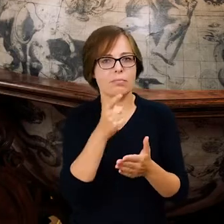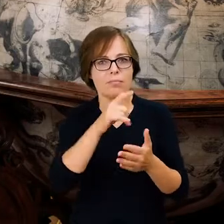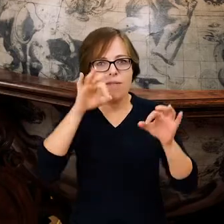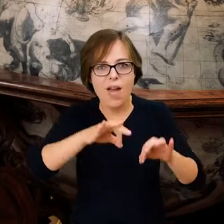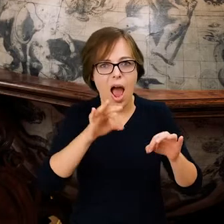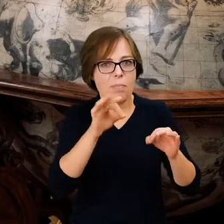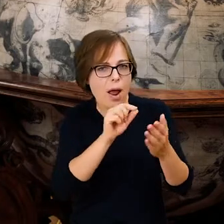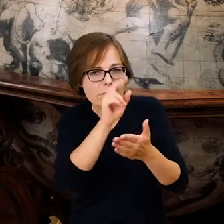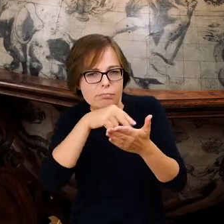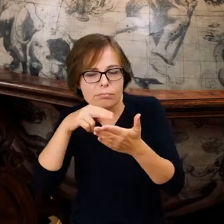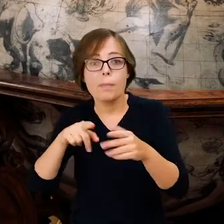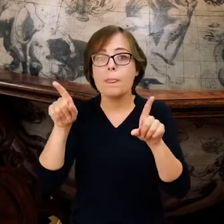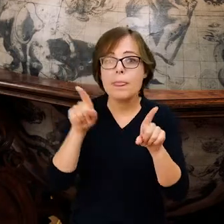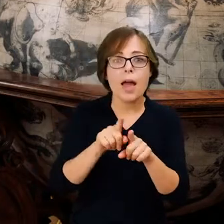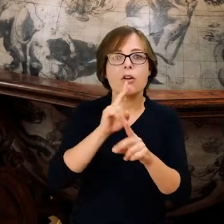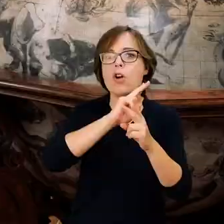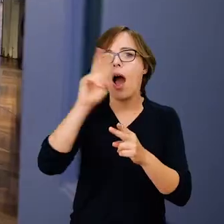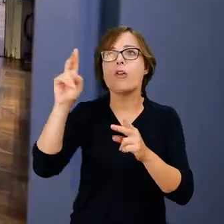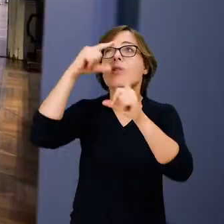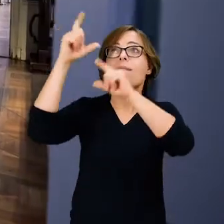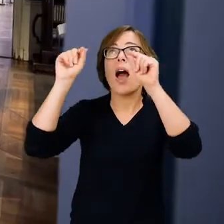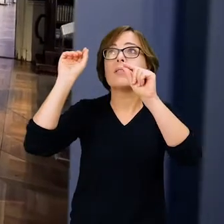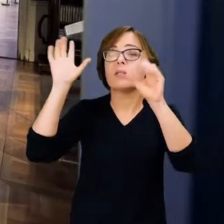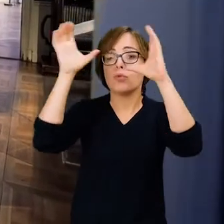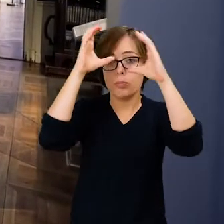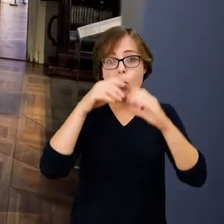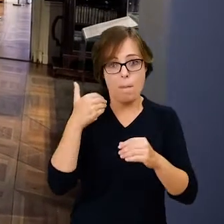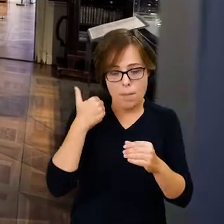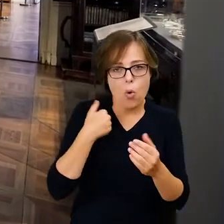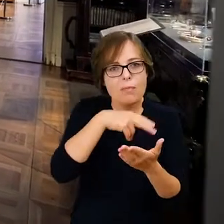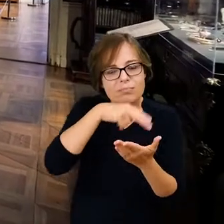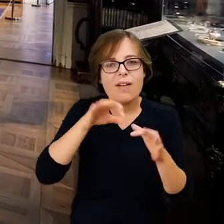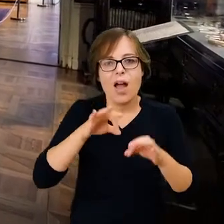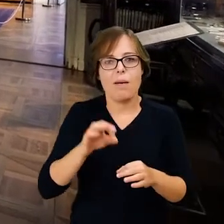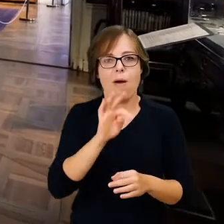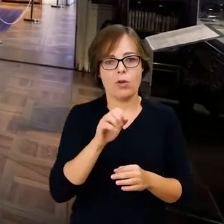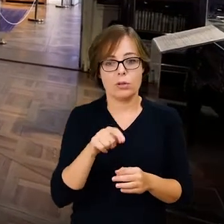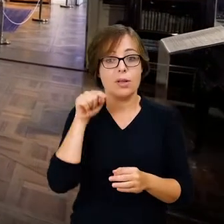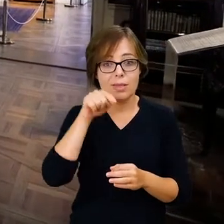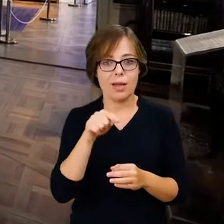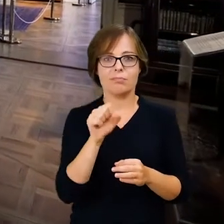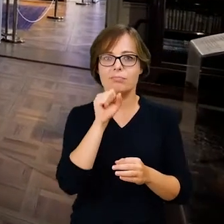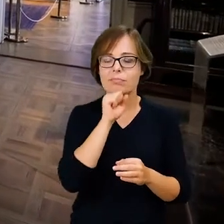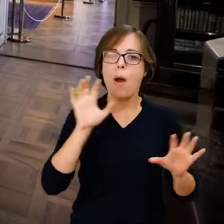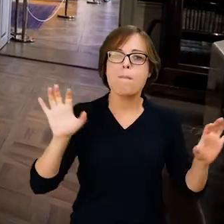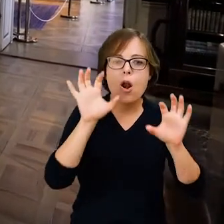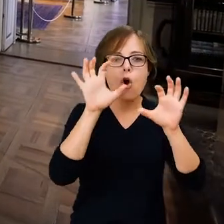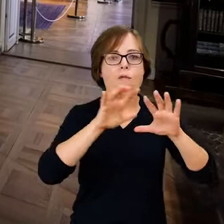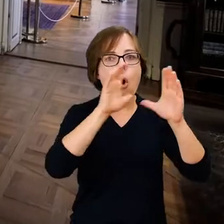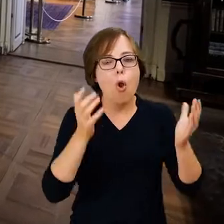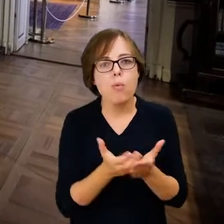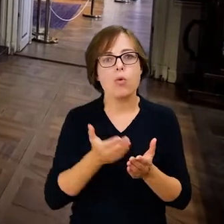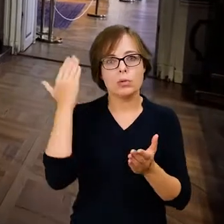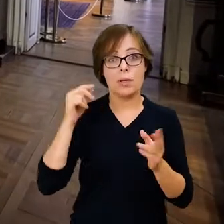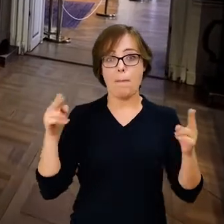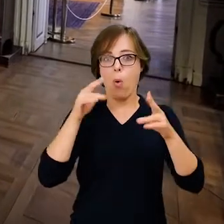również był pociągnięty farbą fluorescencyjną. Te barokowe globusy znajdujące się w barokowym pałacu, kiedy nie było elektryczności, kiedy